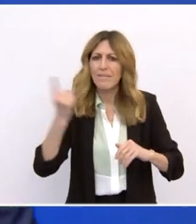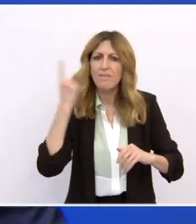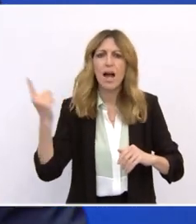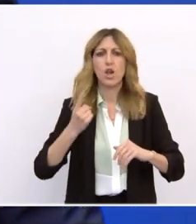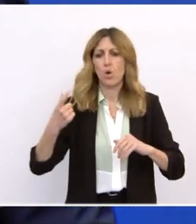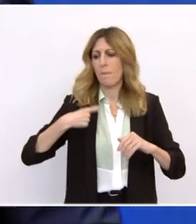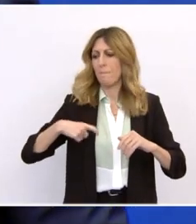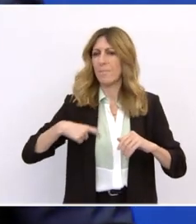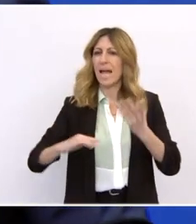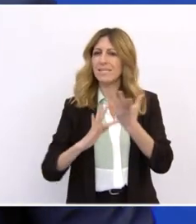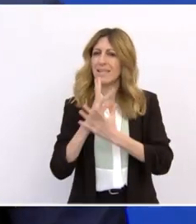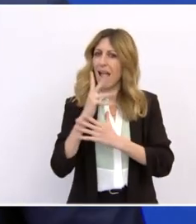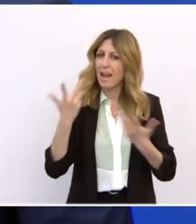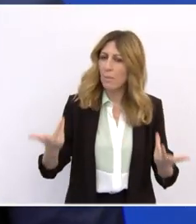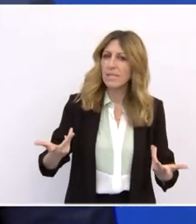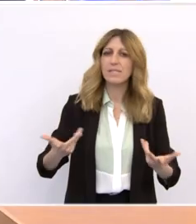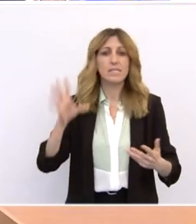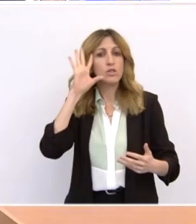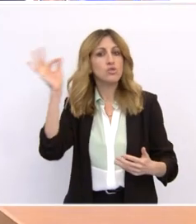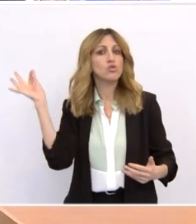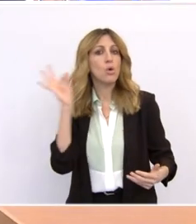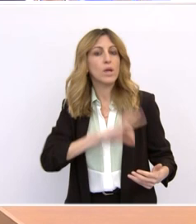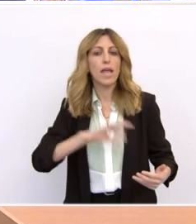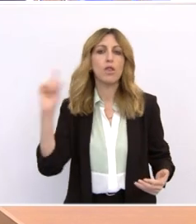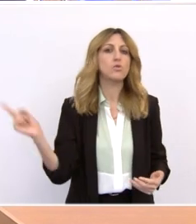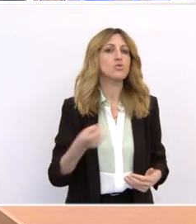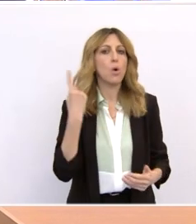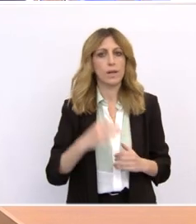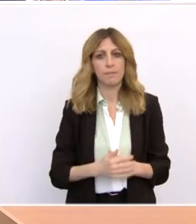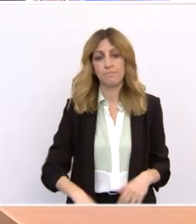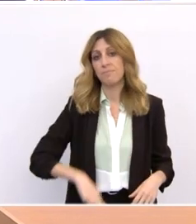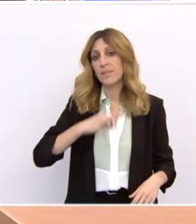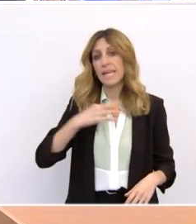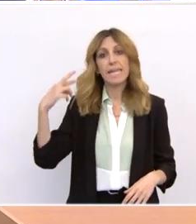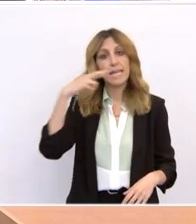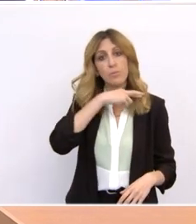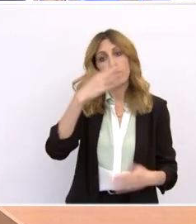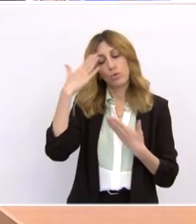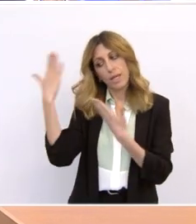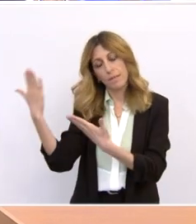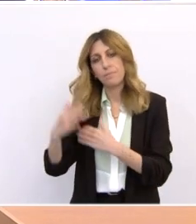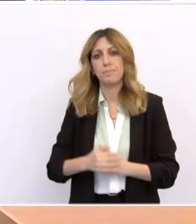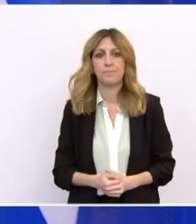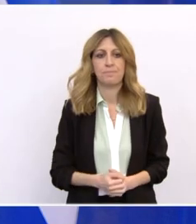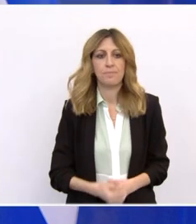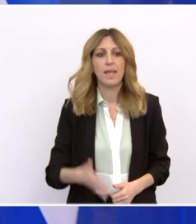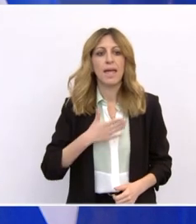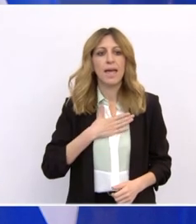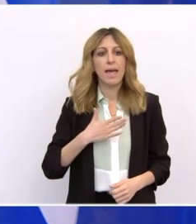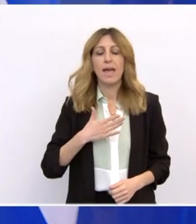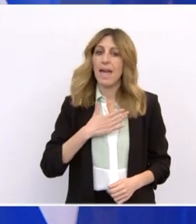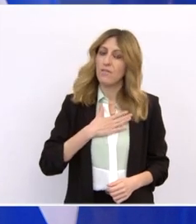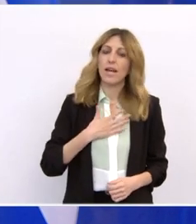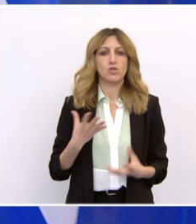Κύριε Πρωθυπουργέ, παρακαλώ. Ευχαριστώ πολύ, κύριε Ματζούφα. Κυρίες και κύριοι,